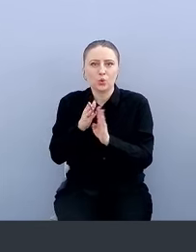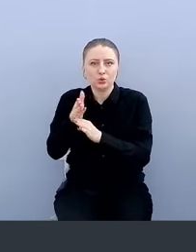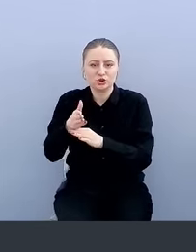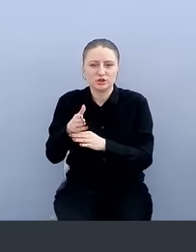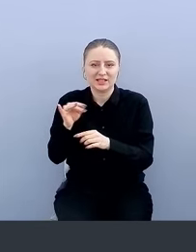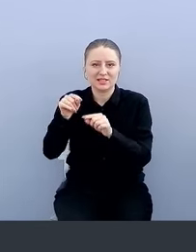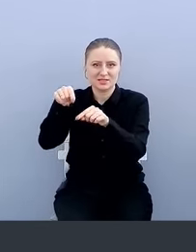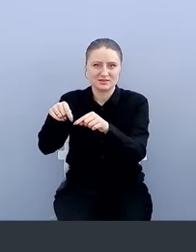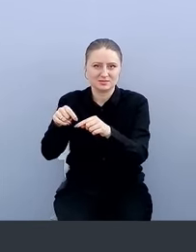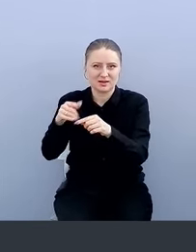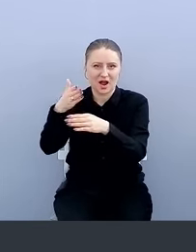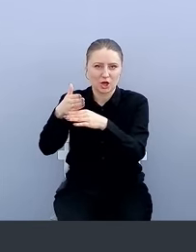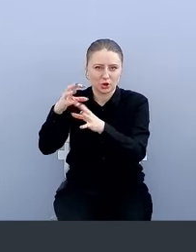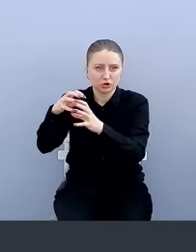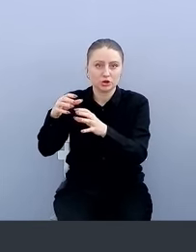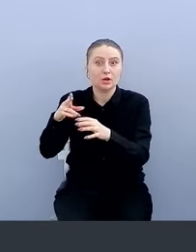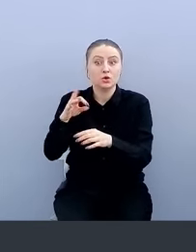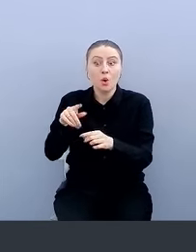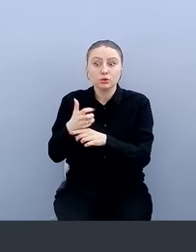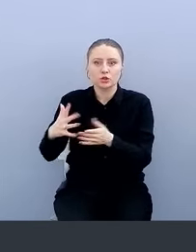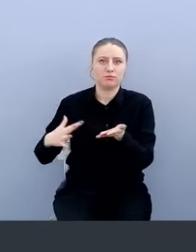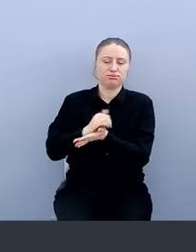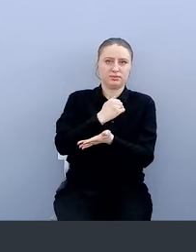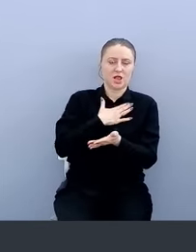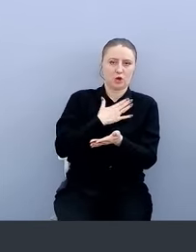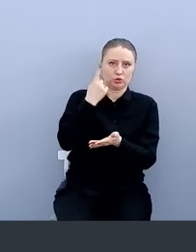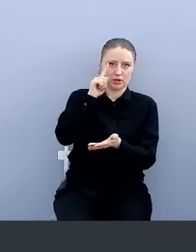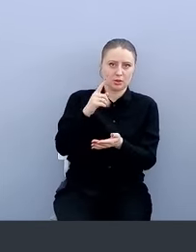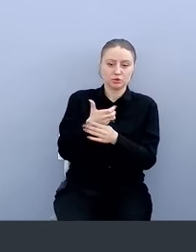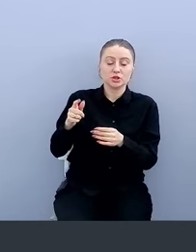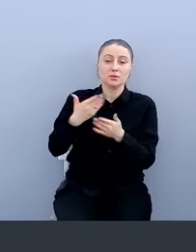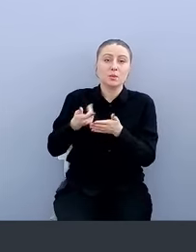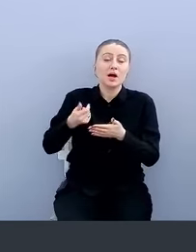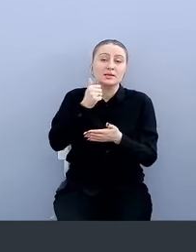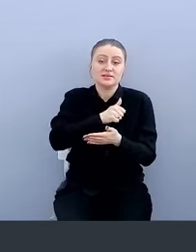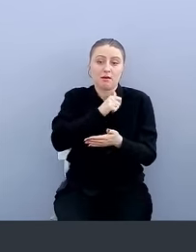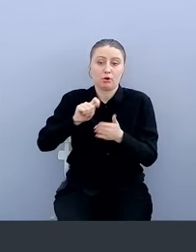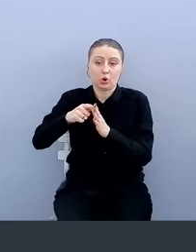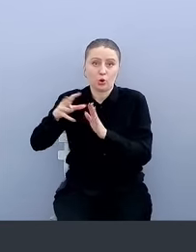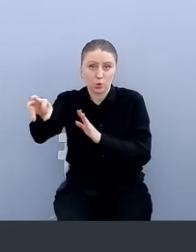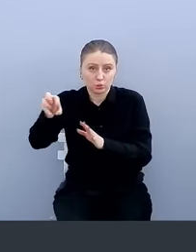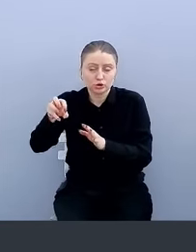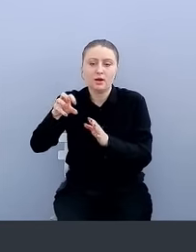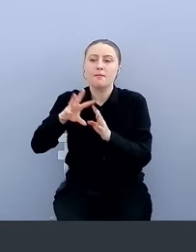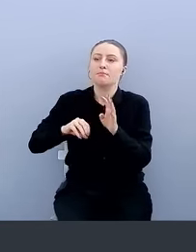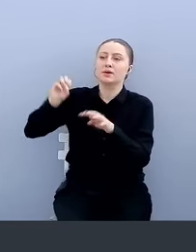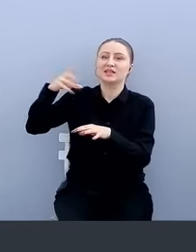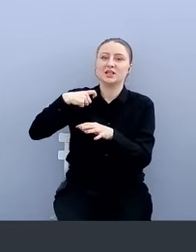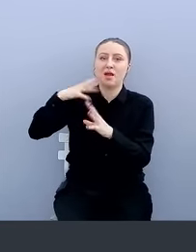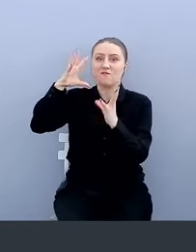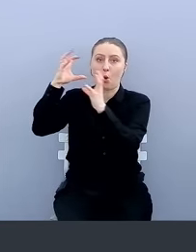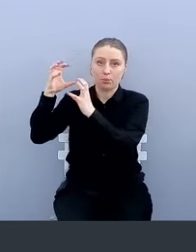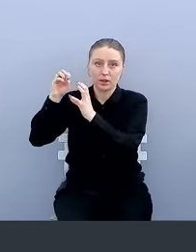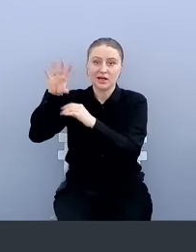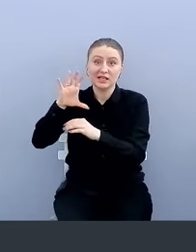уничтожает нашу идею, потому что она берет из UBK ваш закрытый, условно говоря, закрытый ключ, клонит его все в облако, и после этого вы можете с